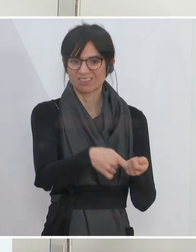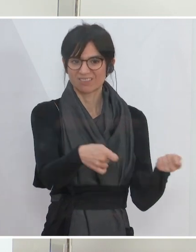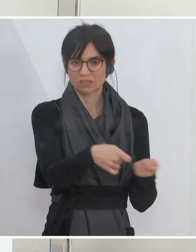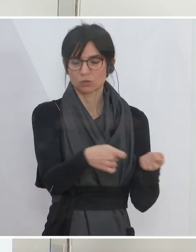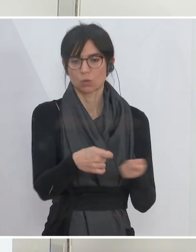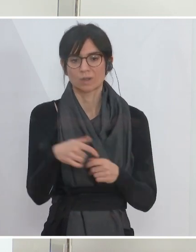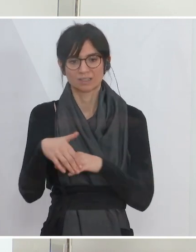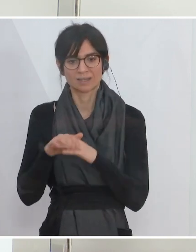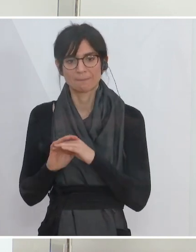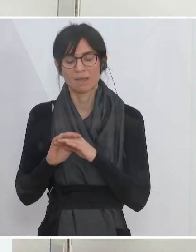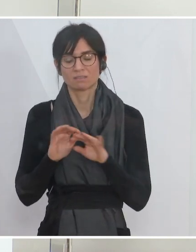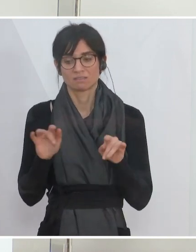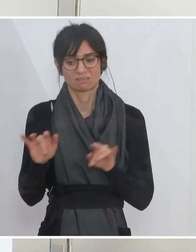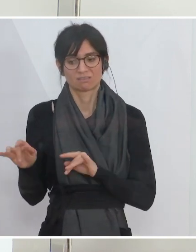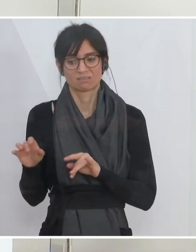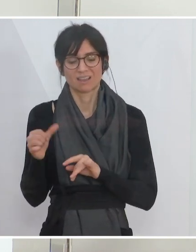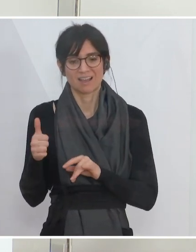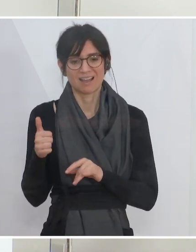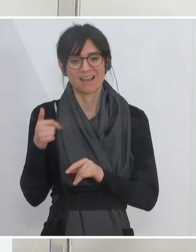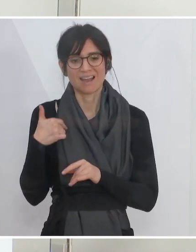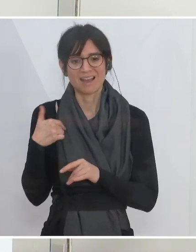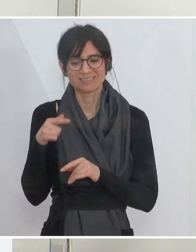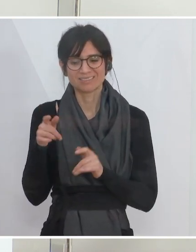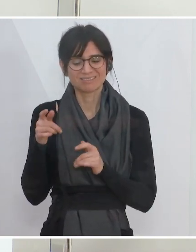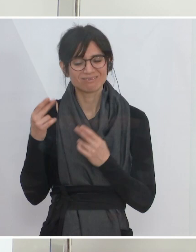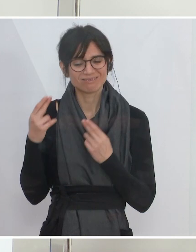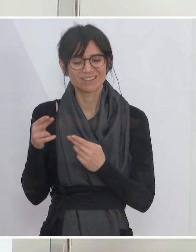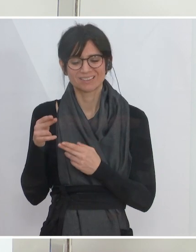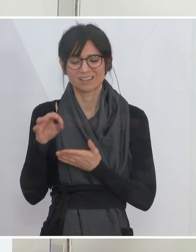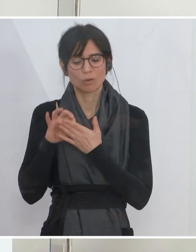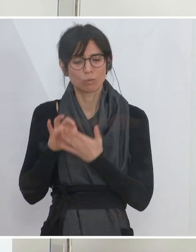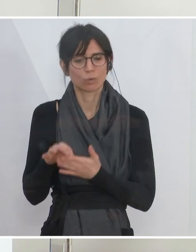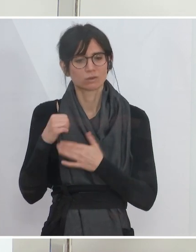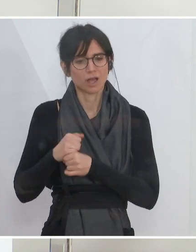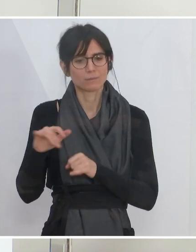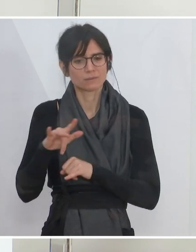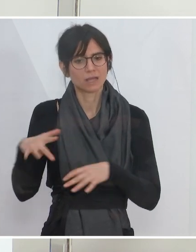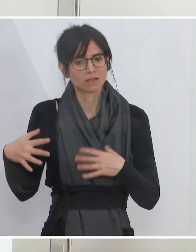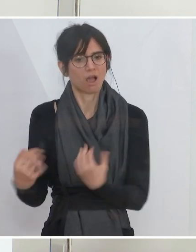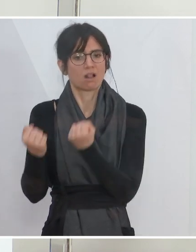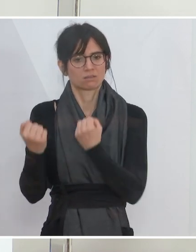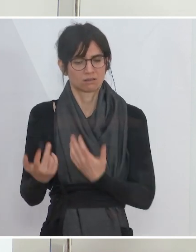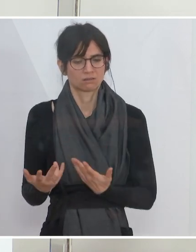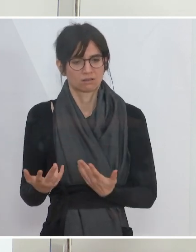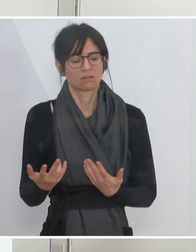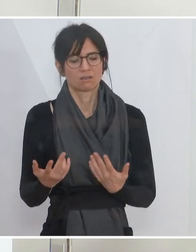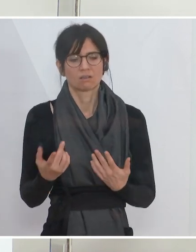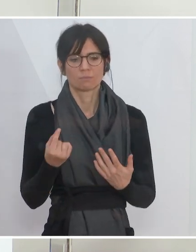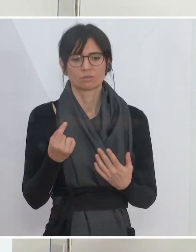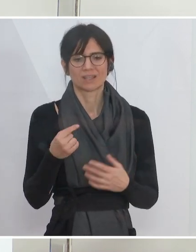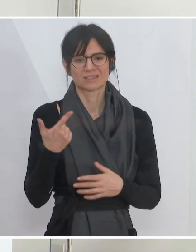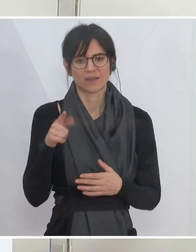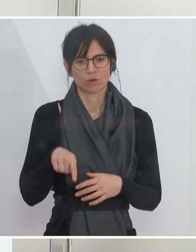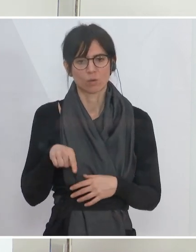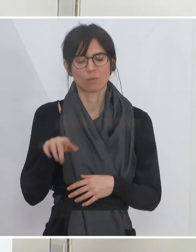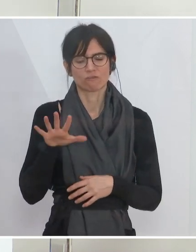damit auch sehr wesentlich dazu beitragen, dass Arbeitsplätze in der Region erhalten bleiben. Und genau deswegen haben wir insgesamt 2,5